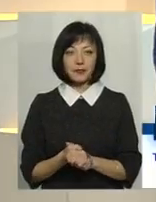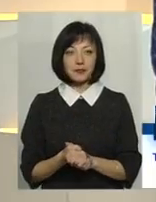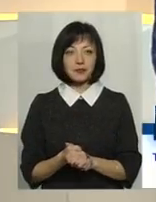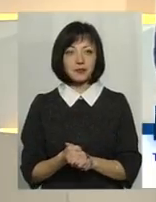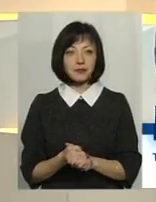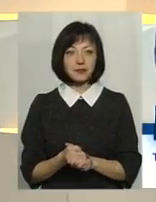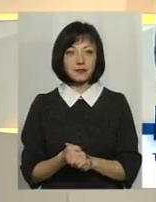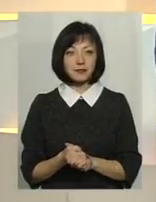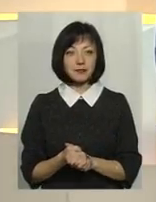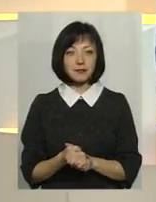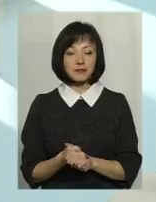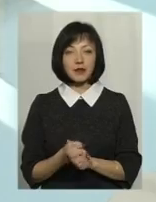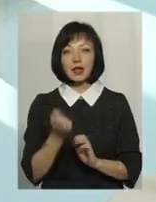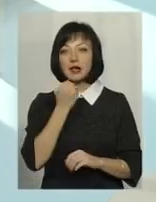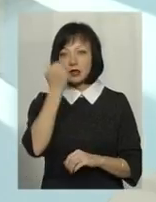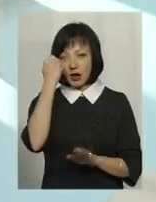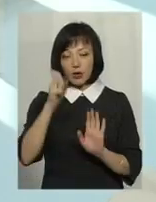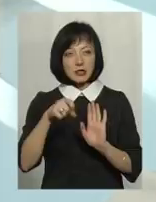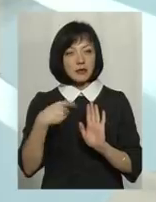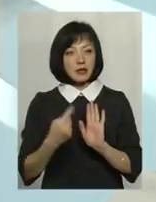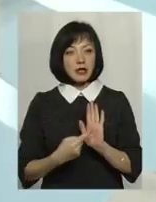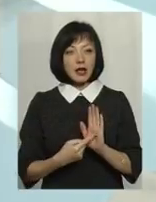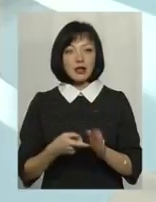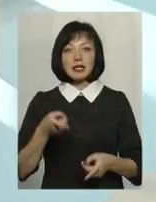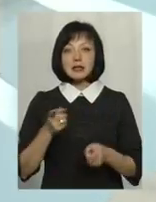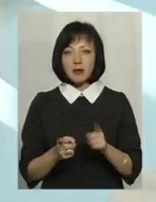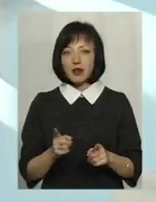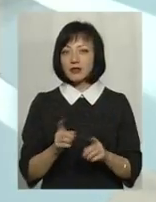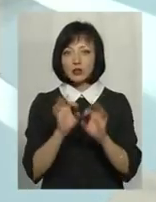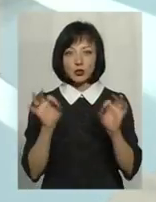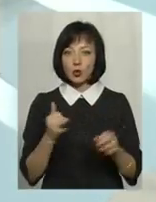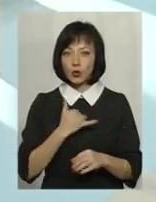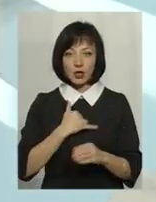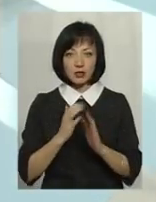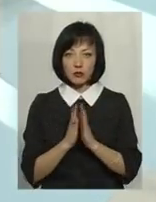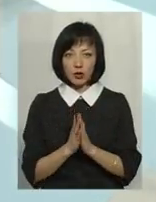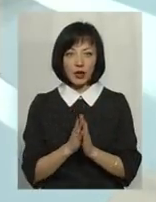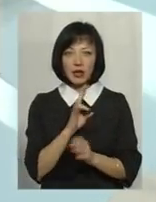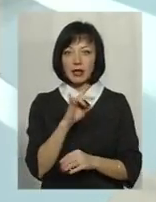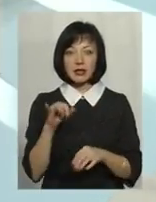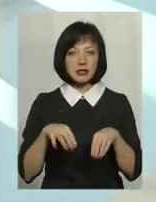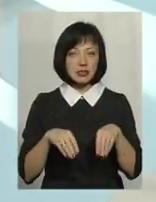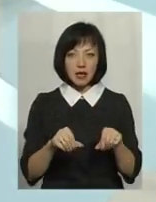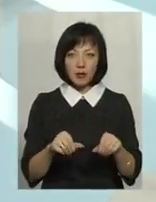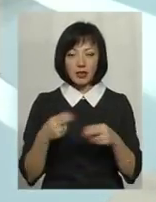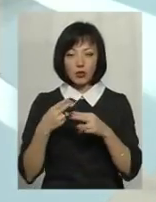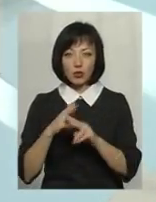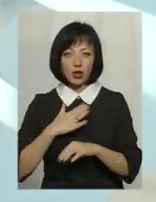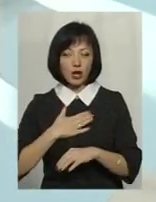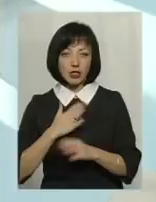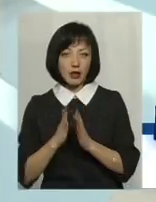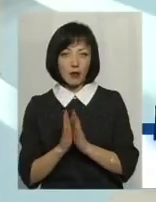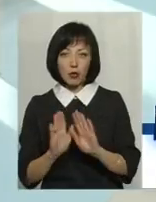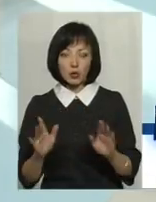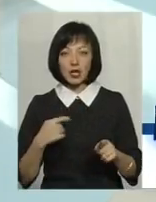запитання. Дякую за запитання. Насправді нічого в нас не просять. Ні землю не просять, ні технологій наших не просять.